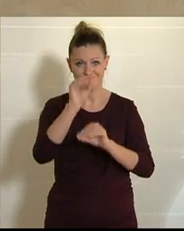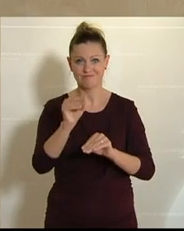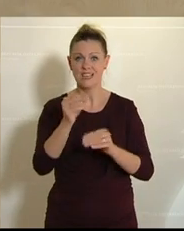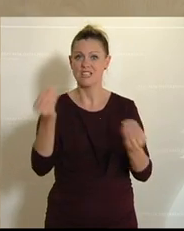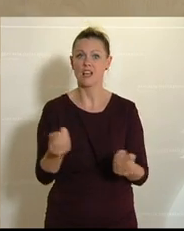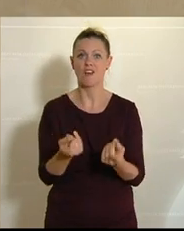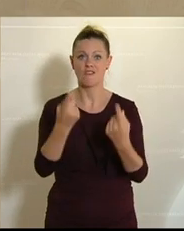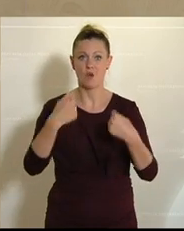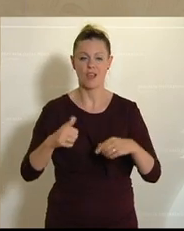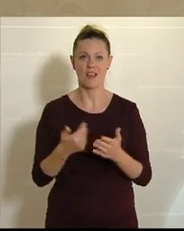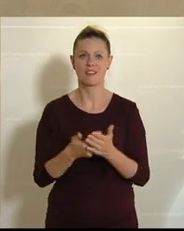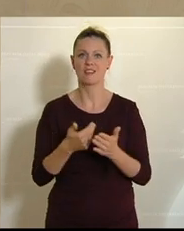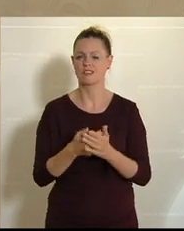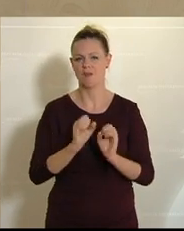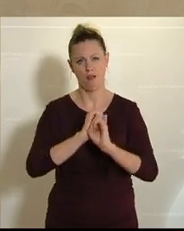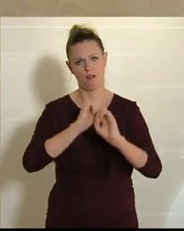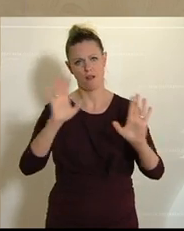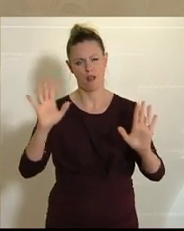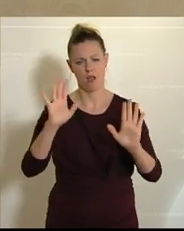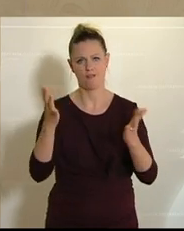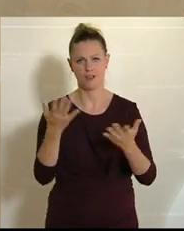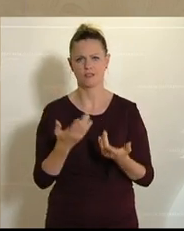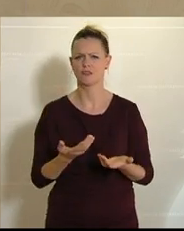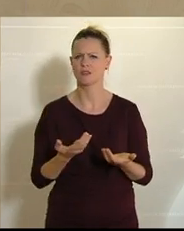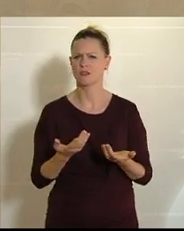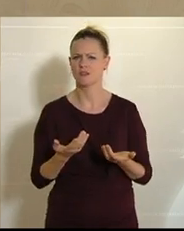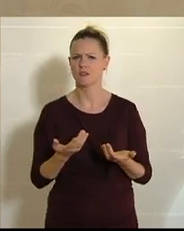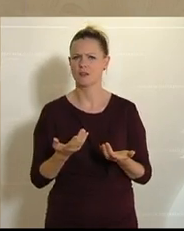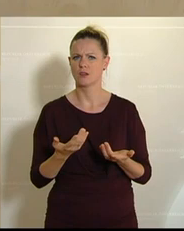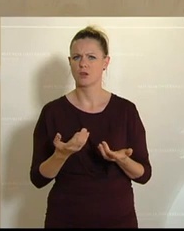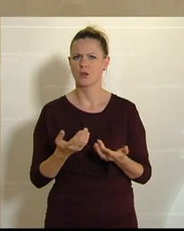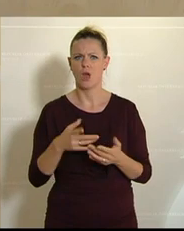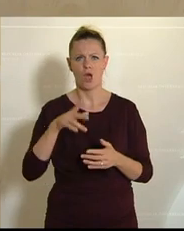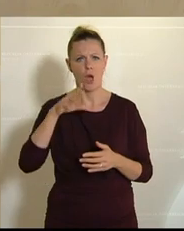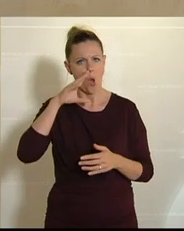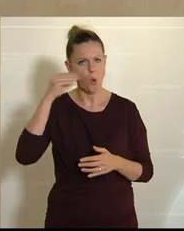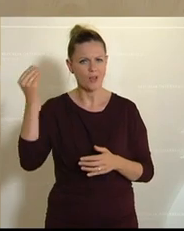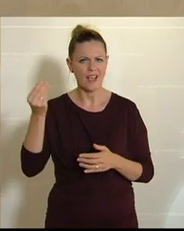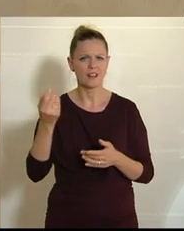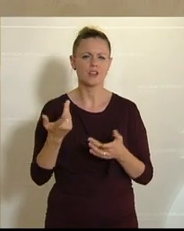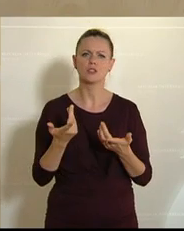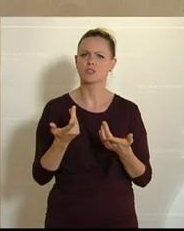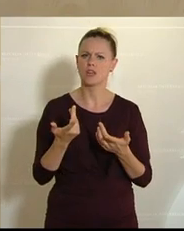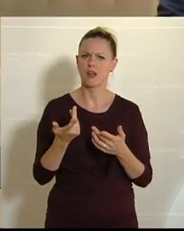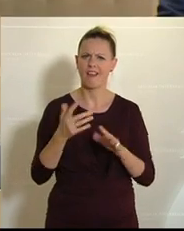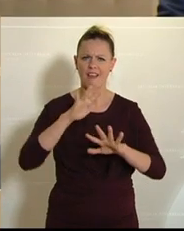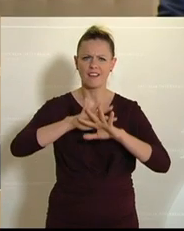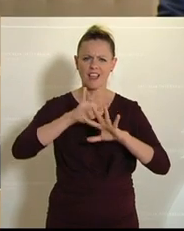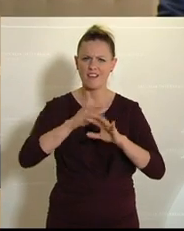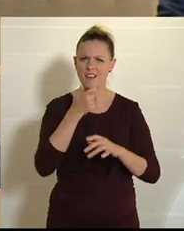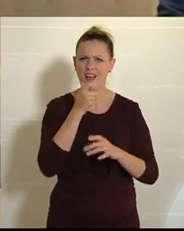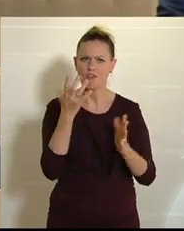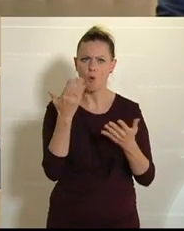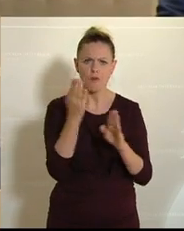zeigt zum Beispiel ganz eindeutig, wo verstecken sich die ukrainischen Eier, Käfigeier, wo